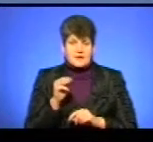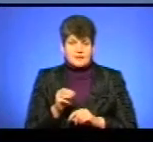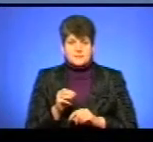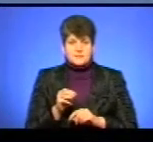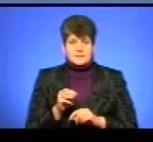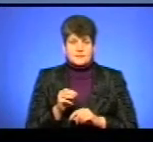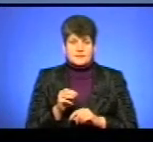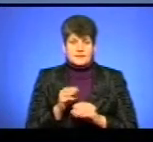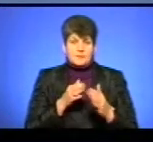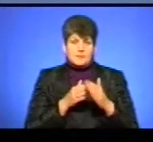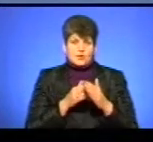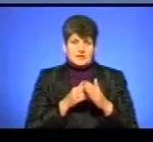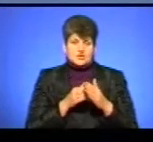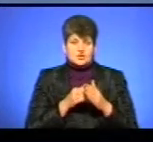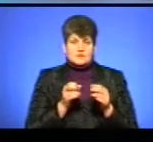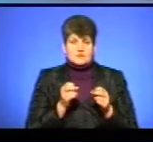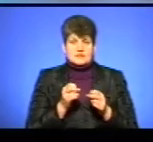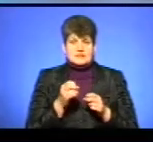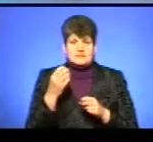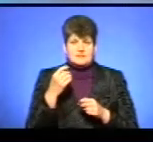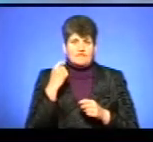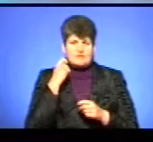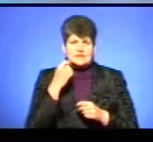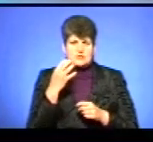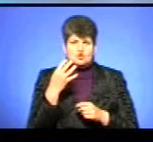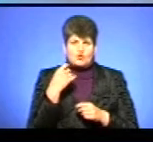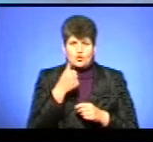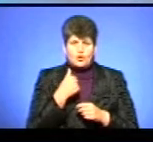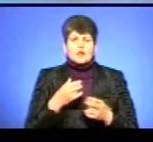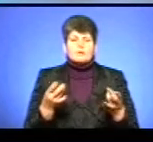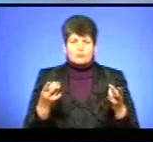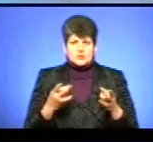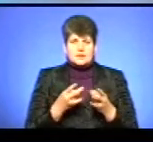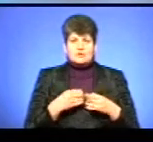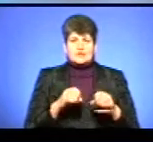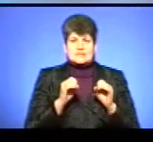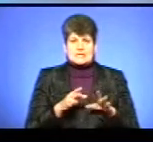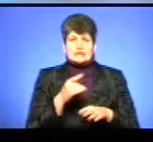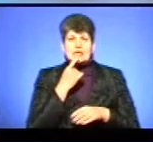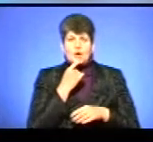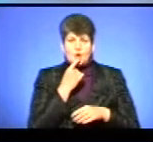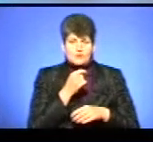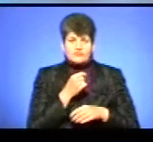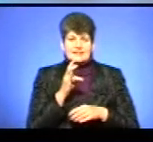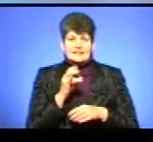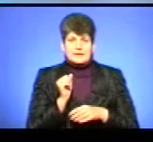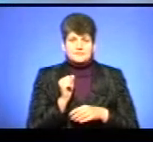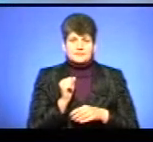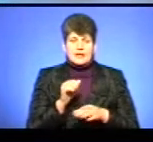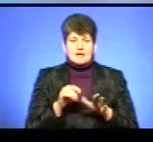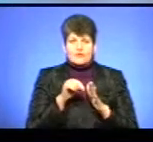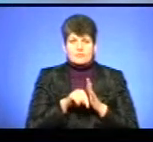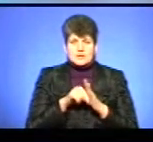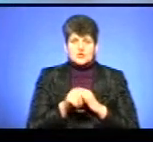такий пограничний і ризикований вік – 40 років. В 40 років потрібно здати кров на місць